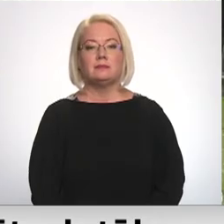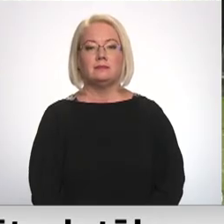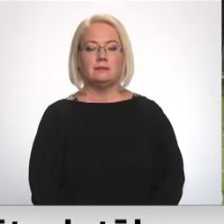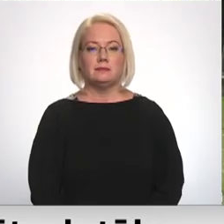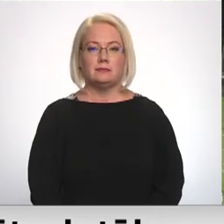Vidzemes televīzija